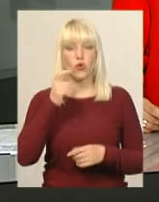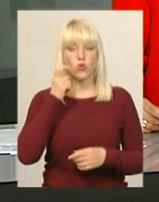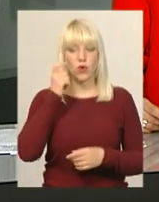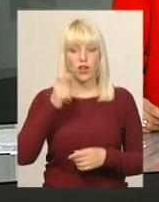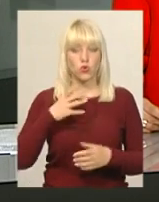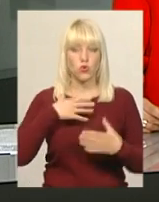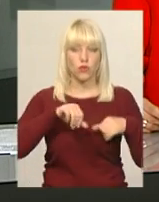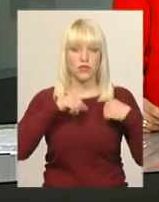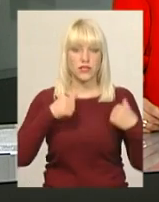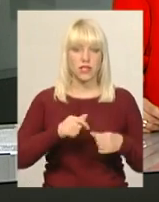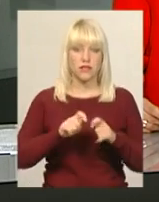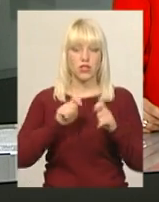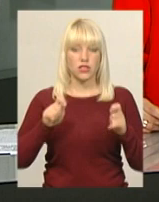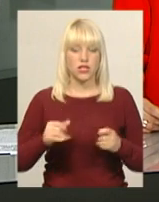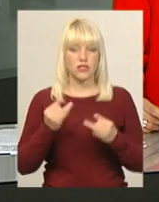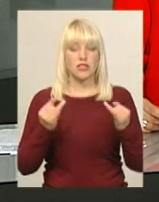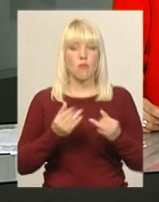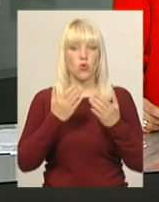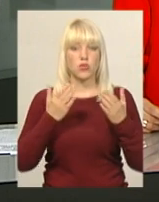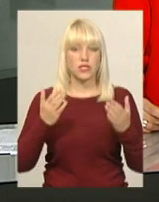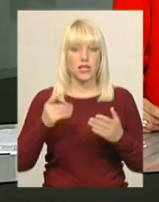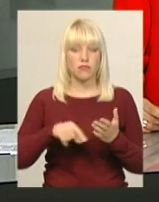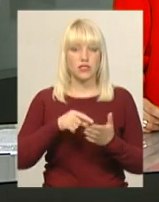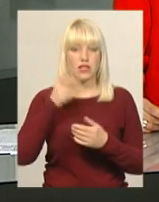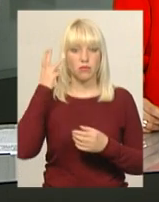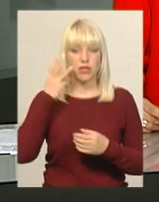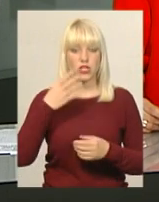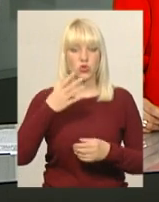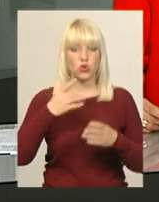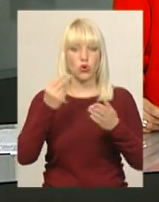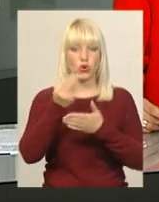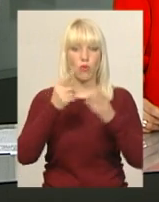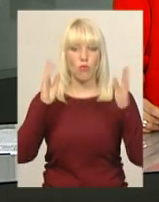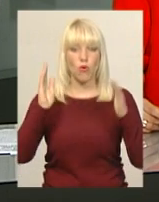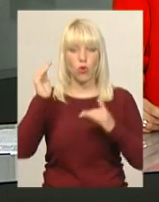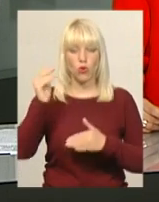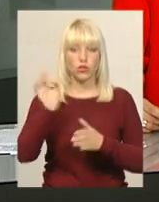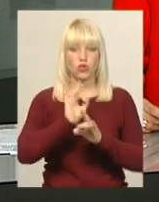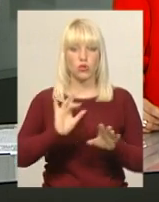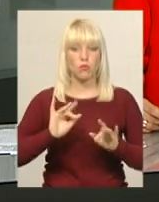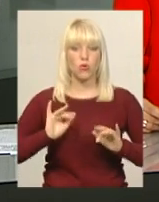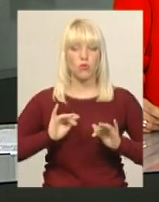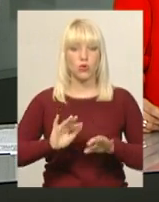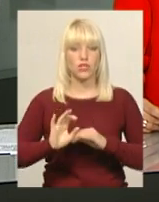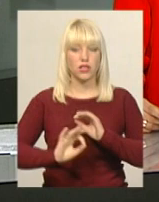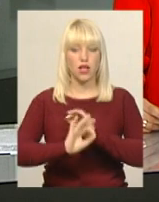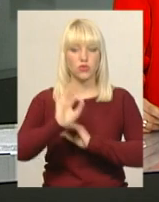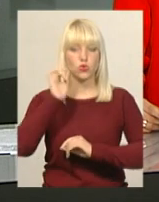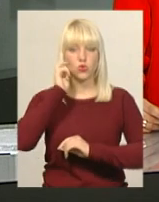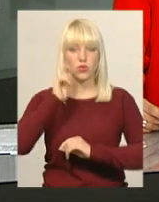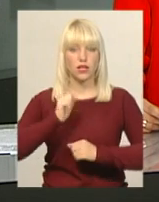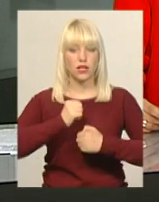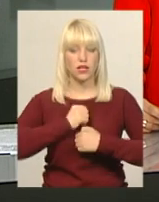у музеї історії міста Хмельницького. 40 полотен, представлених в експозиції, розповідають про події на сході України та бійців